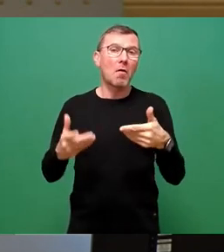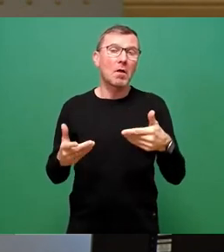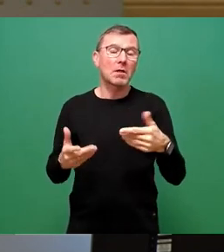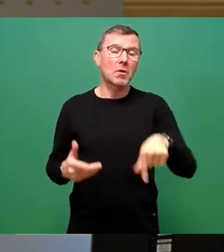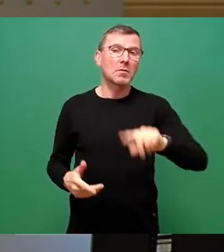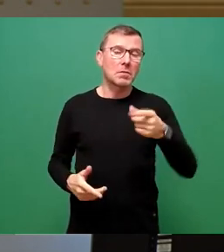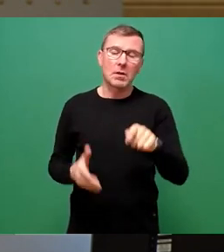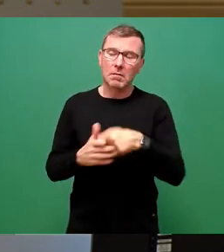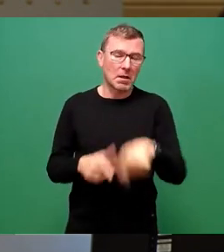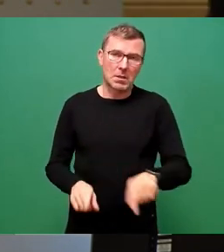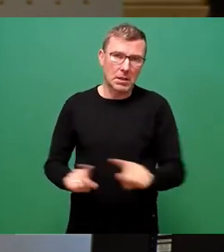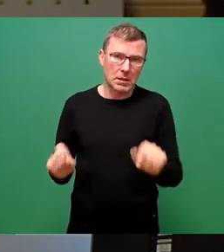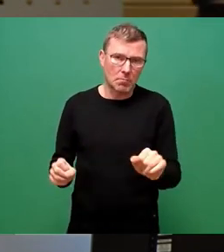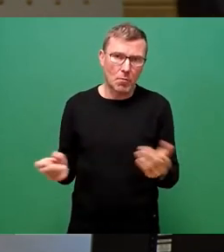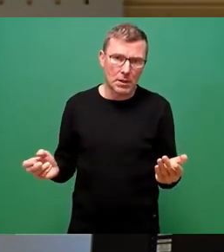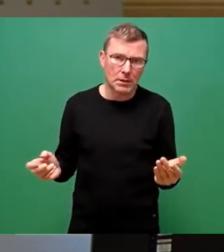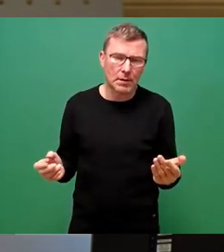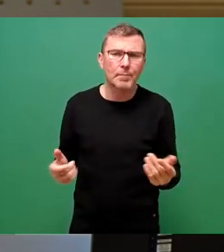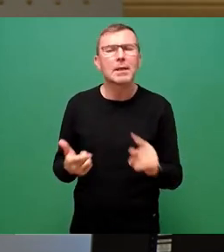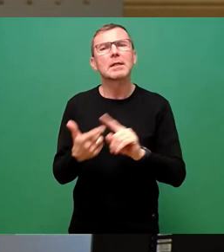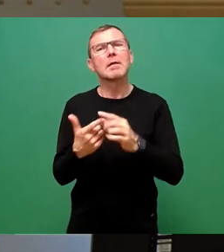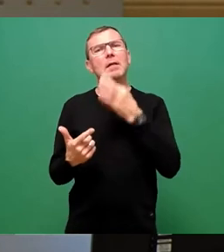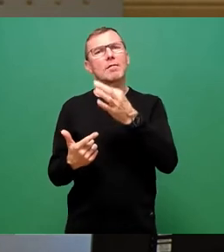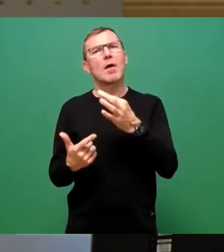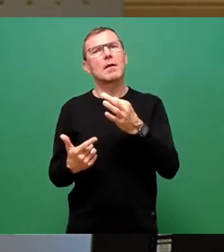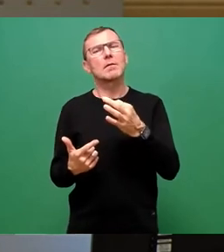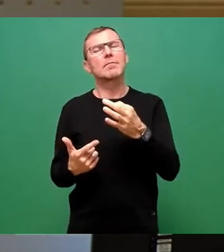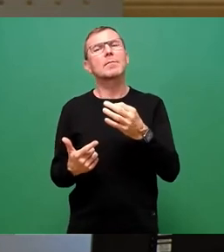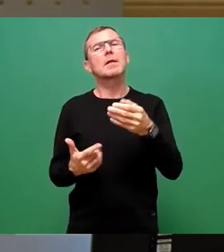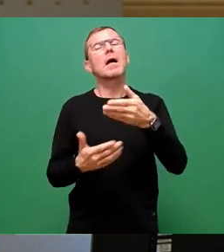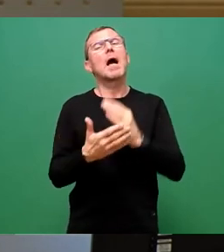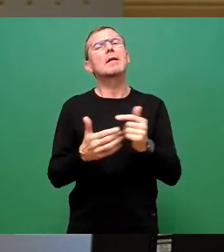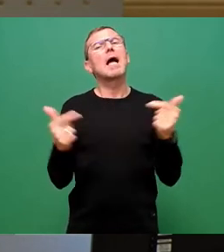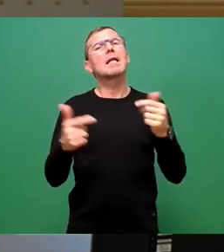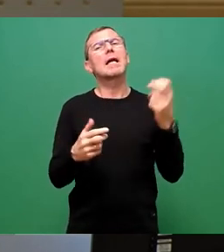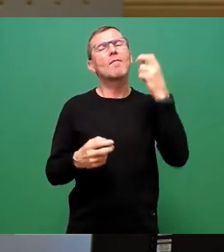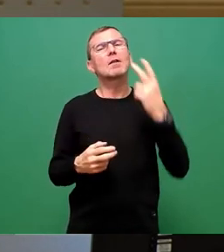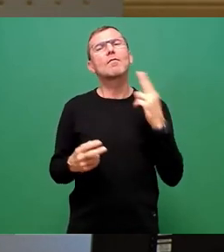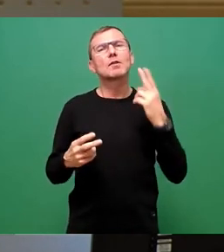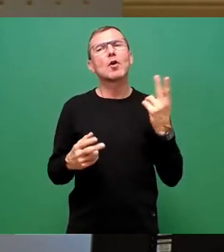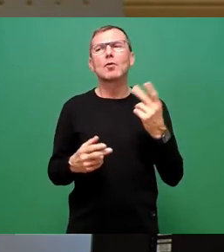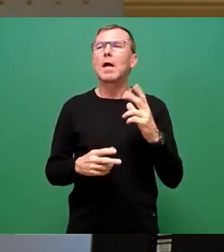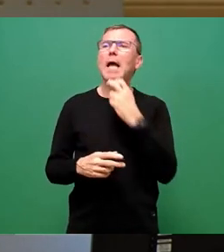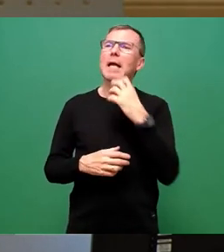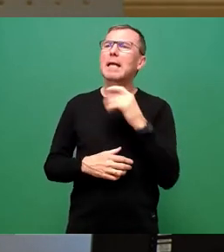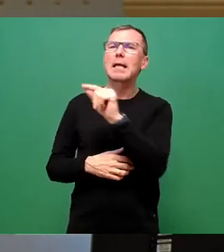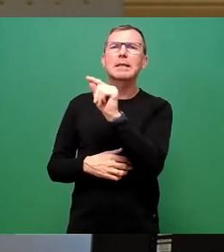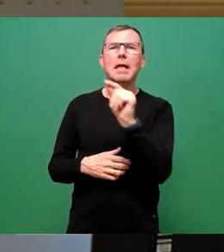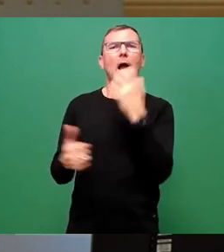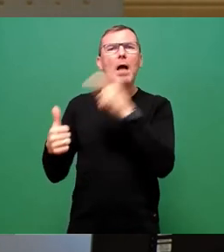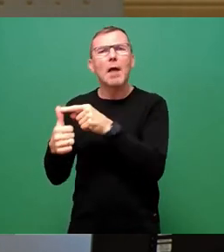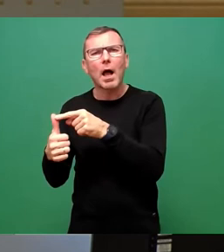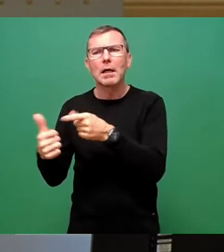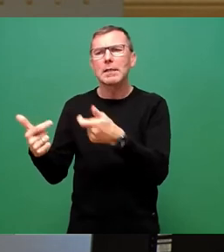gewählt wird. Zweite Frage, welchen Anteil an der Energieversorgung haben die einzelnen Energieträger? Gas, Heizöl,